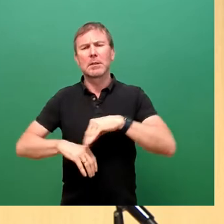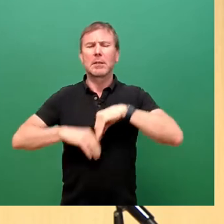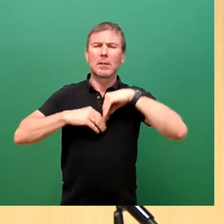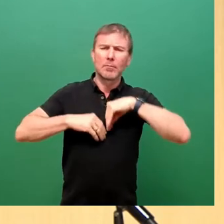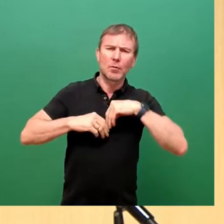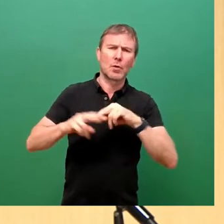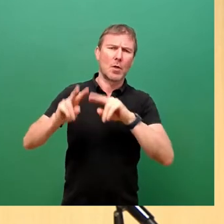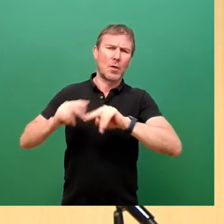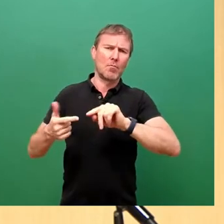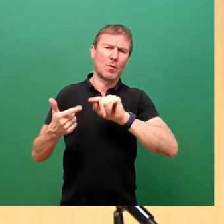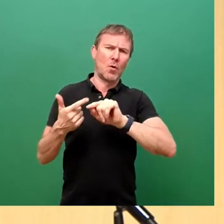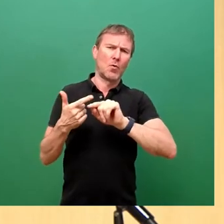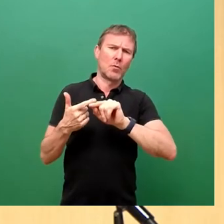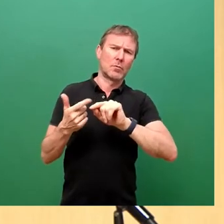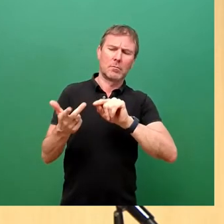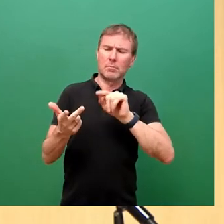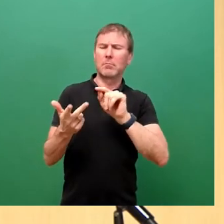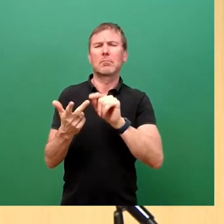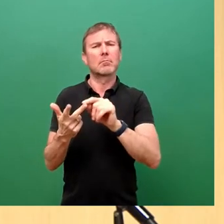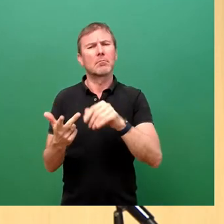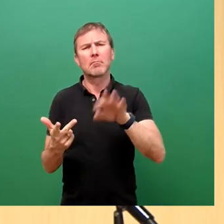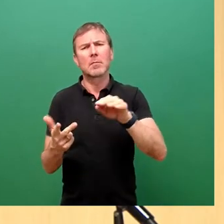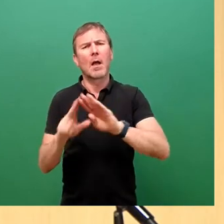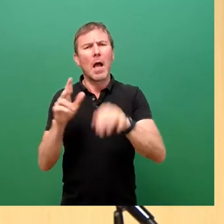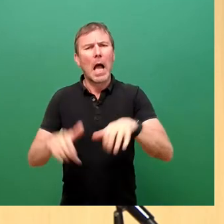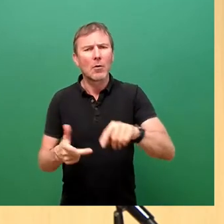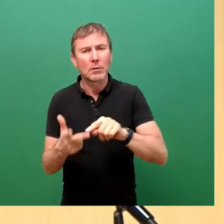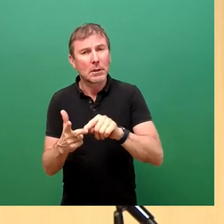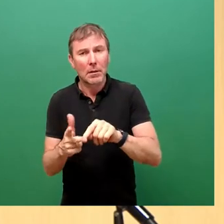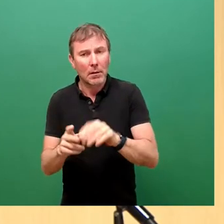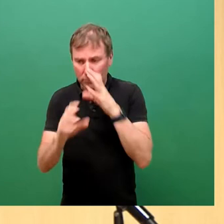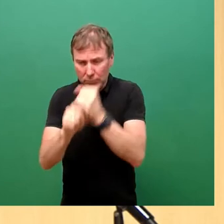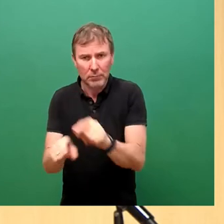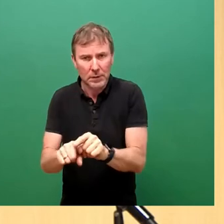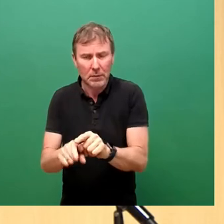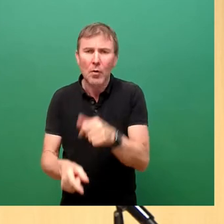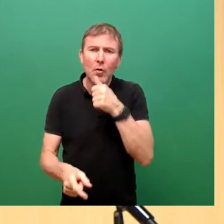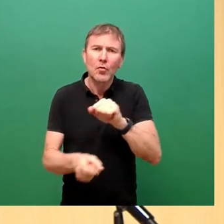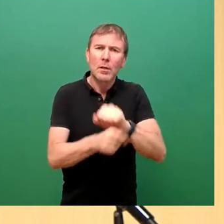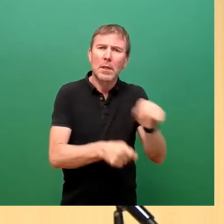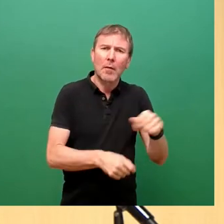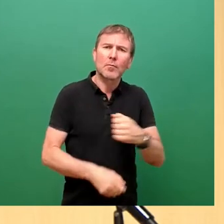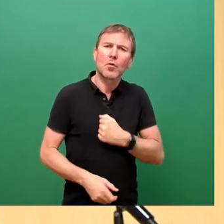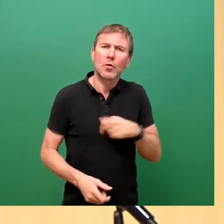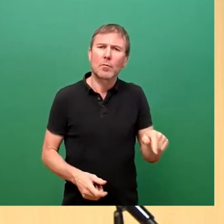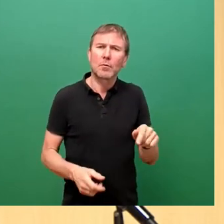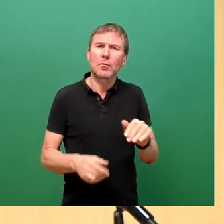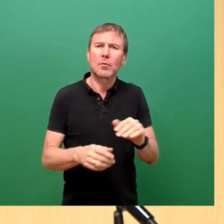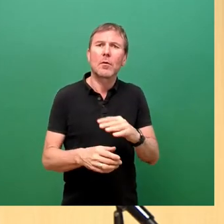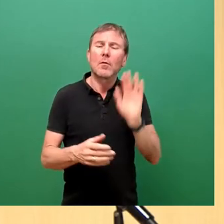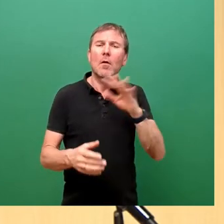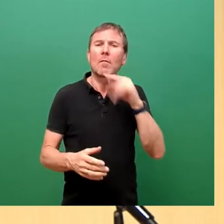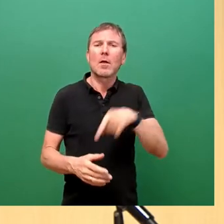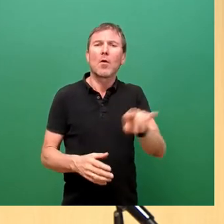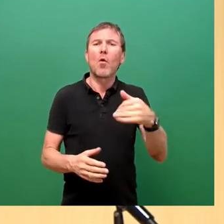dazu wie die zahlreichen Haustiere. Das Jugendamt kümmert sich um die inzwischen acht unbegleiteten Minderjährigen.